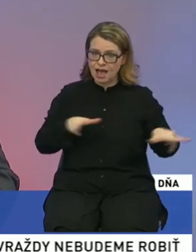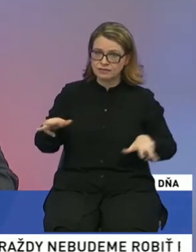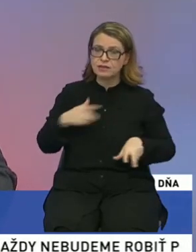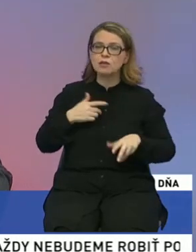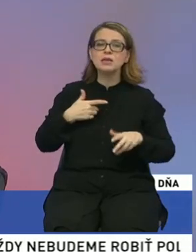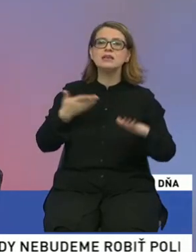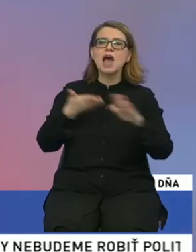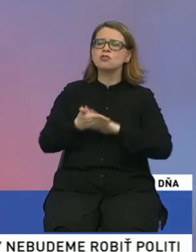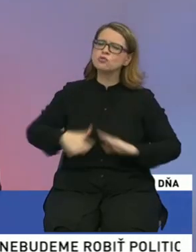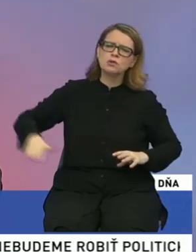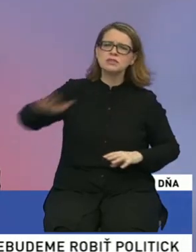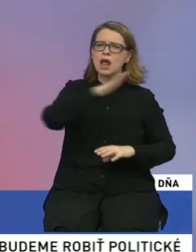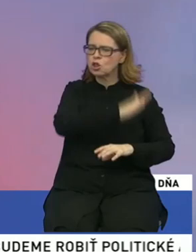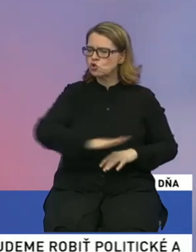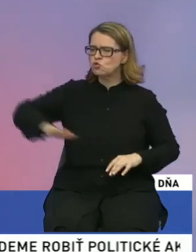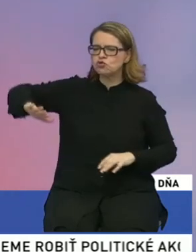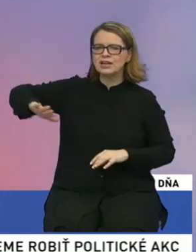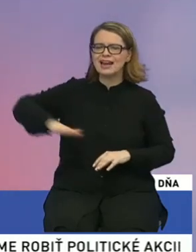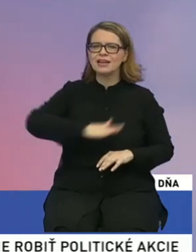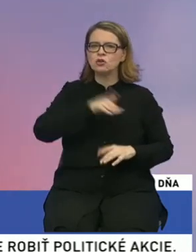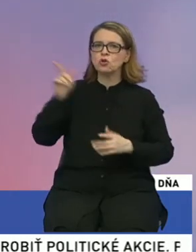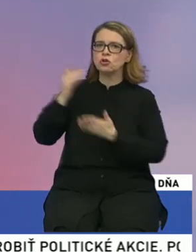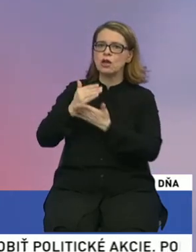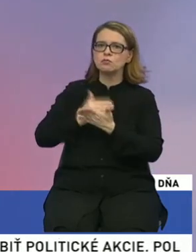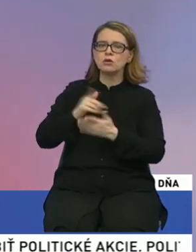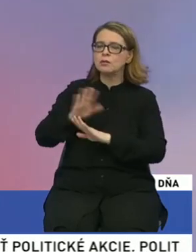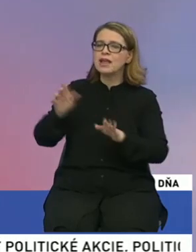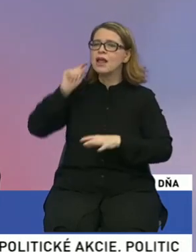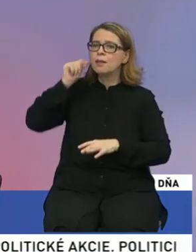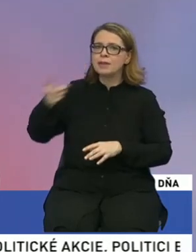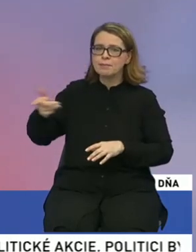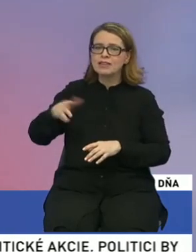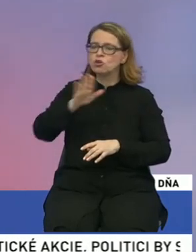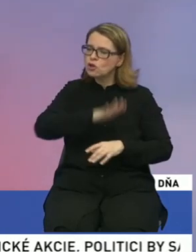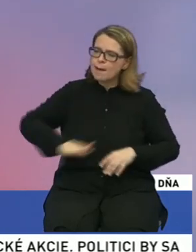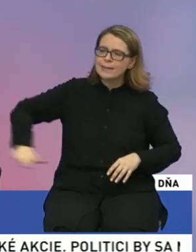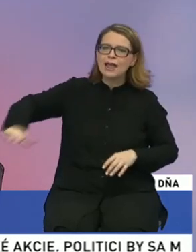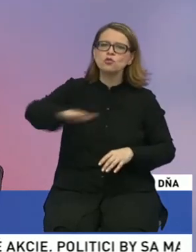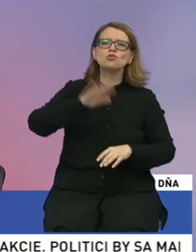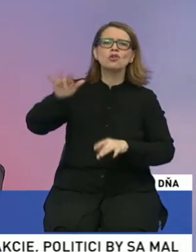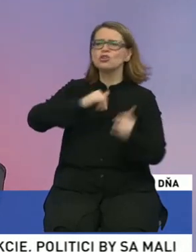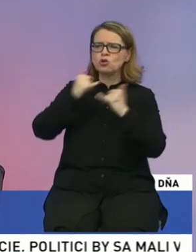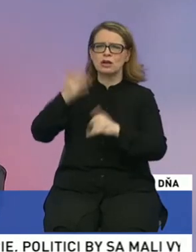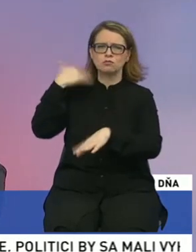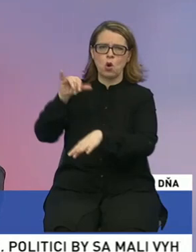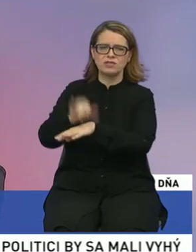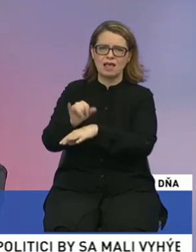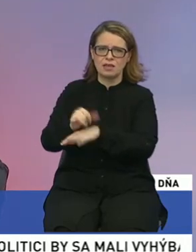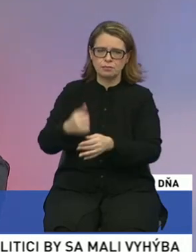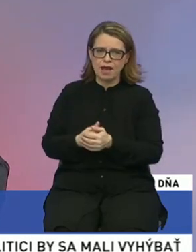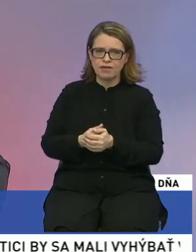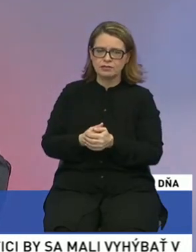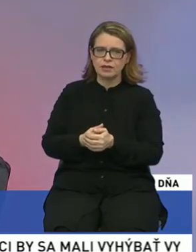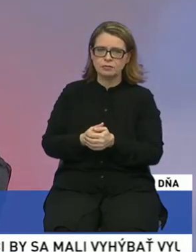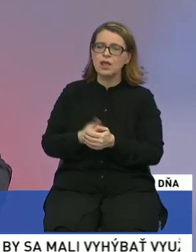celý južný region. Tento program je pre južný region, nie je pre Maďarov. To je pre južný region, ktorý je zanedbávaný. A pokiaľ by tak nebolo, povedz mi,